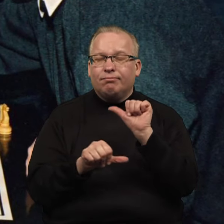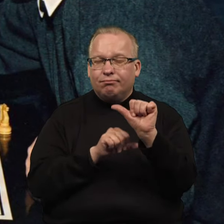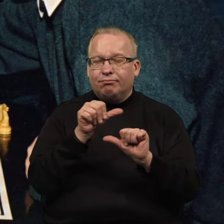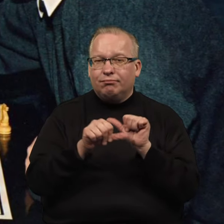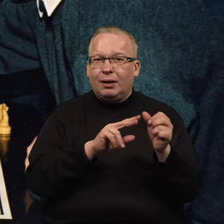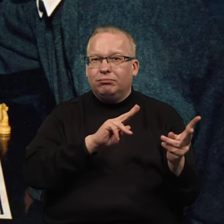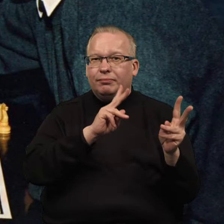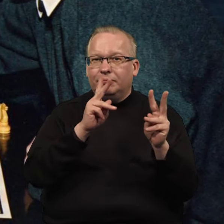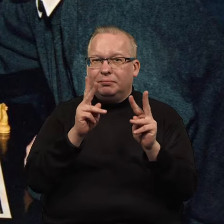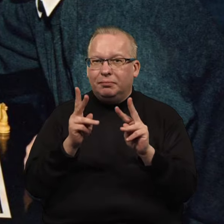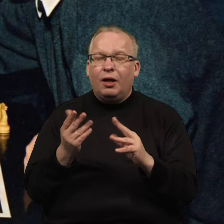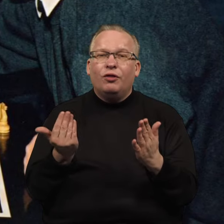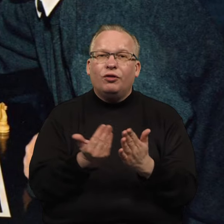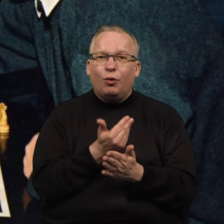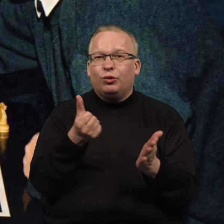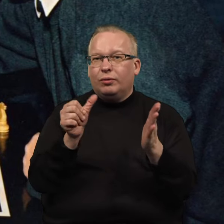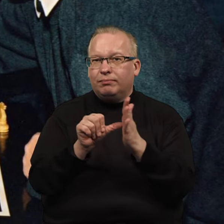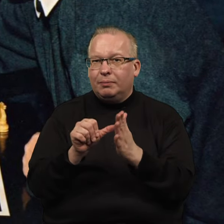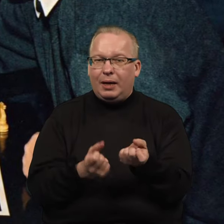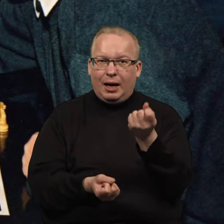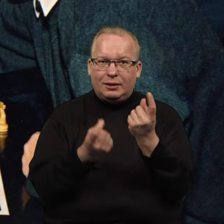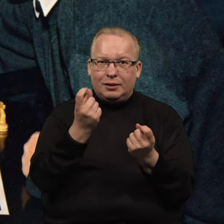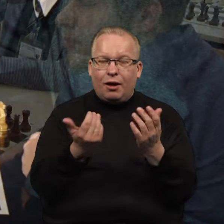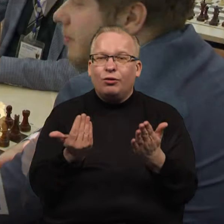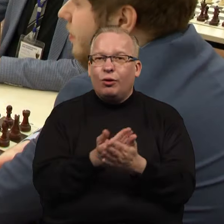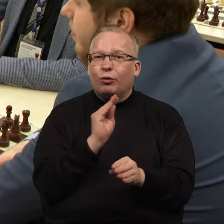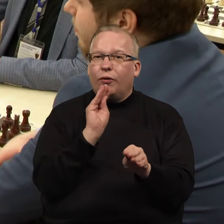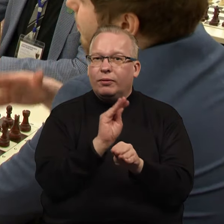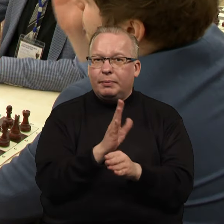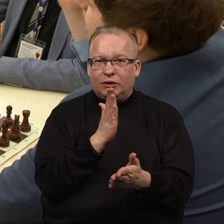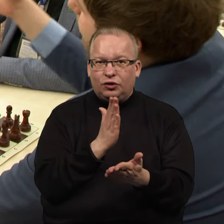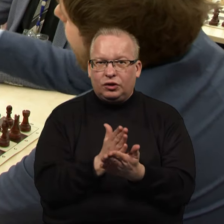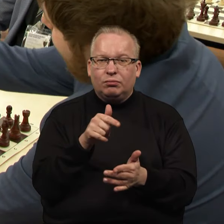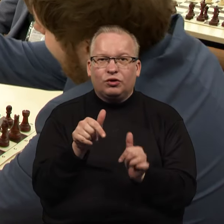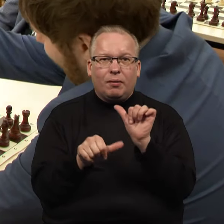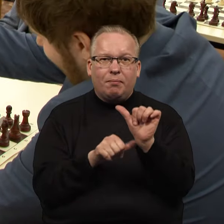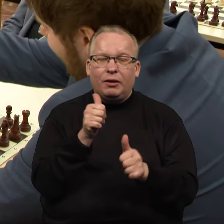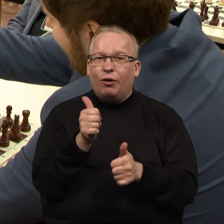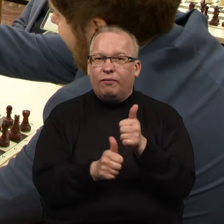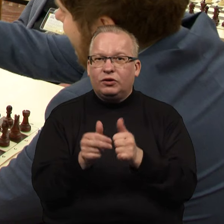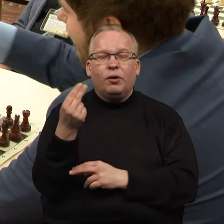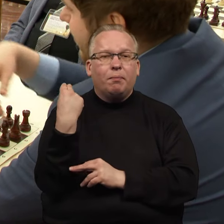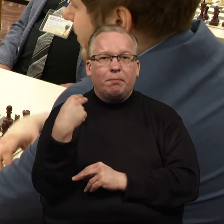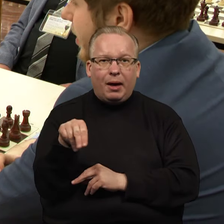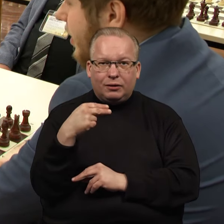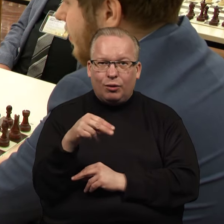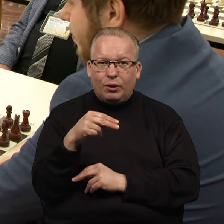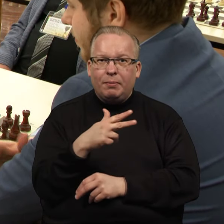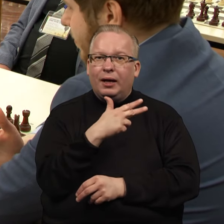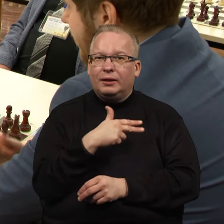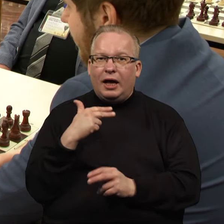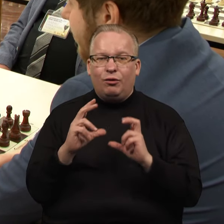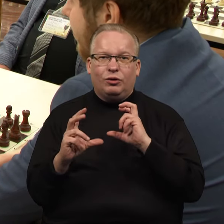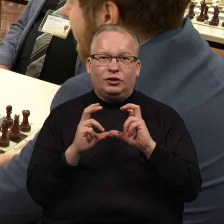įkeitėsi, pritraukė vis naujų dalyvių, atsirado naujovių. Pavyzdžiui, ir šiemet varžybų pertraukos metu Danijos